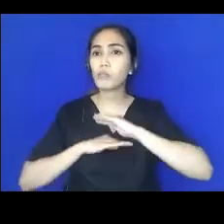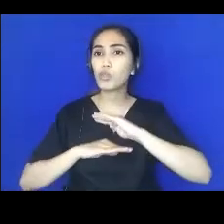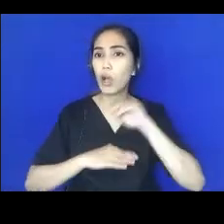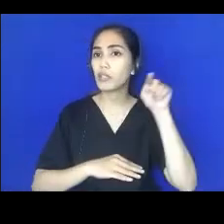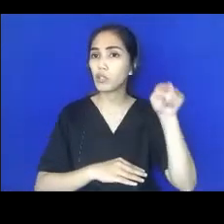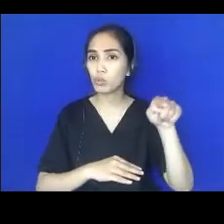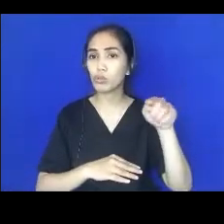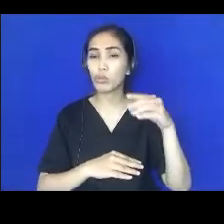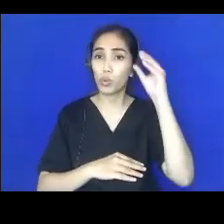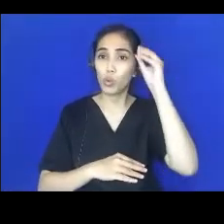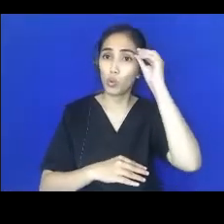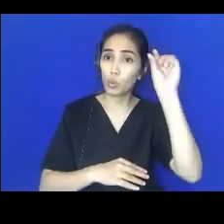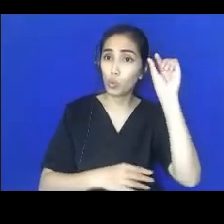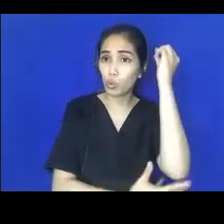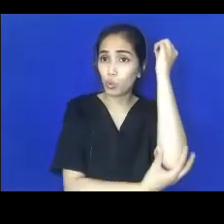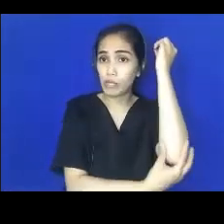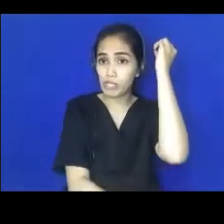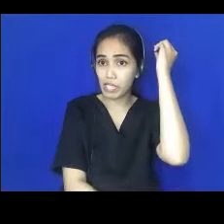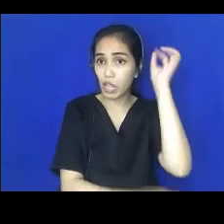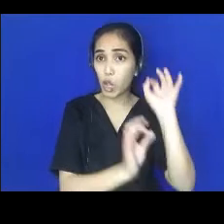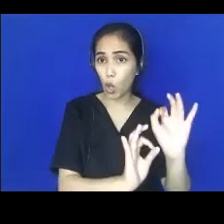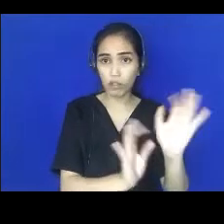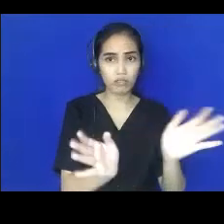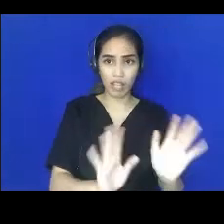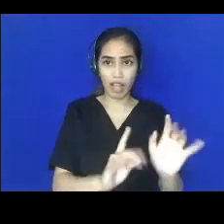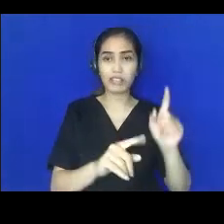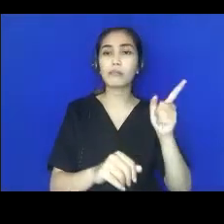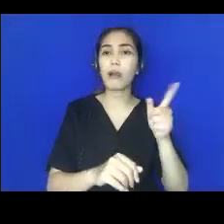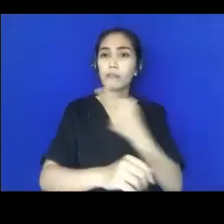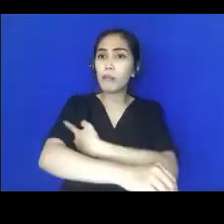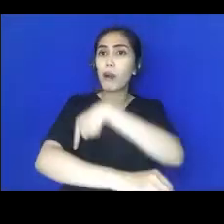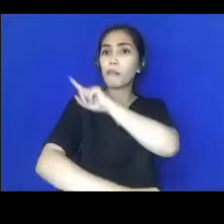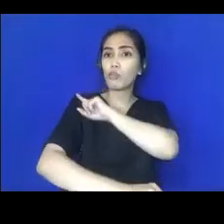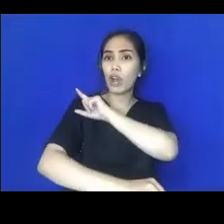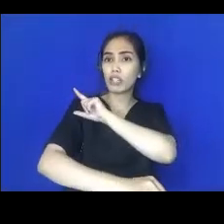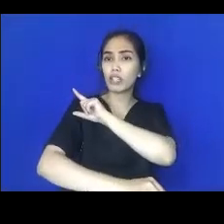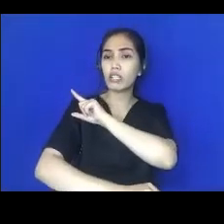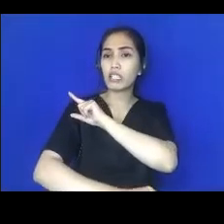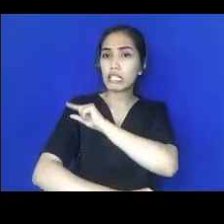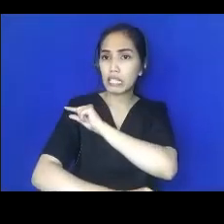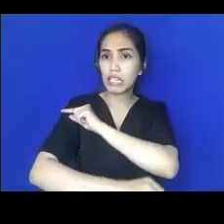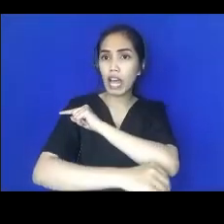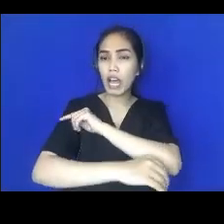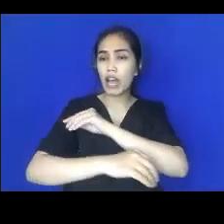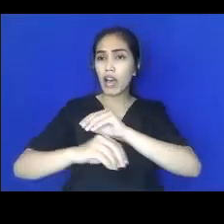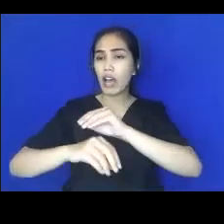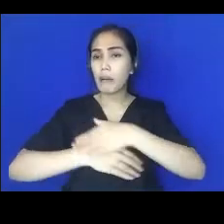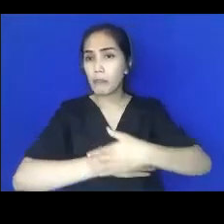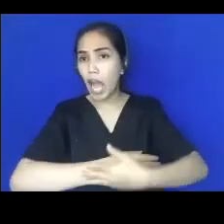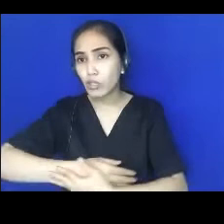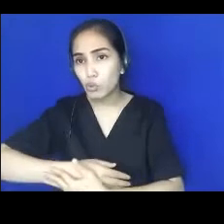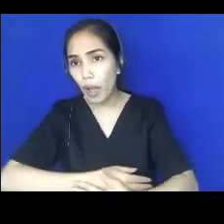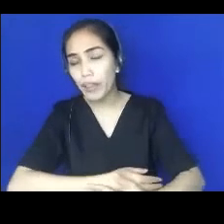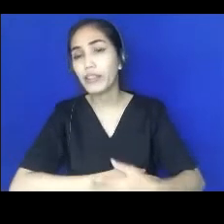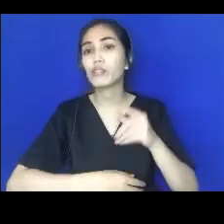keluarga miskin karena kemampuan yang rendah untuk pengawasan tidak hanya terjadi di keluarga miskin tapi